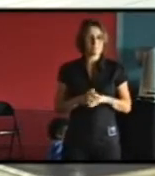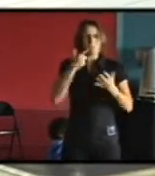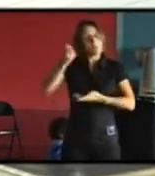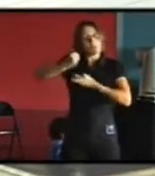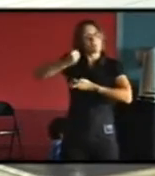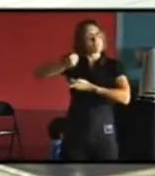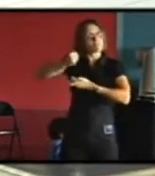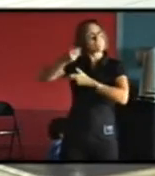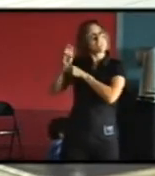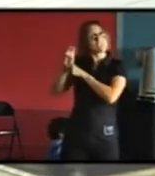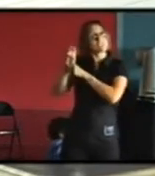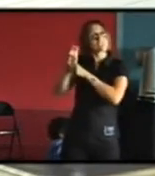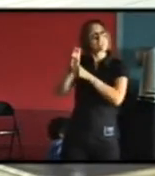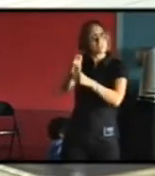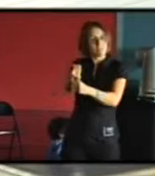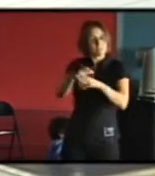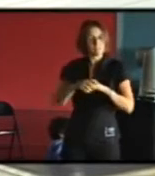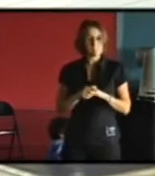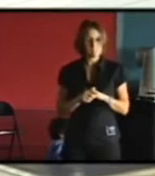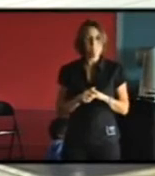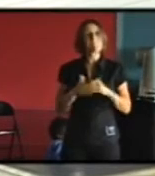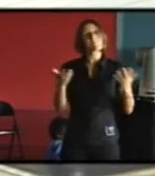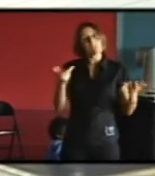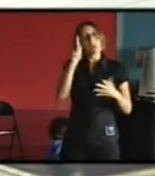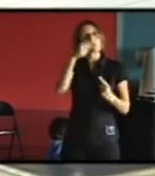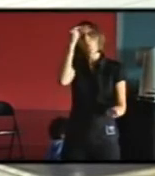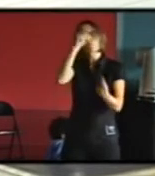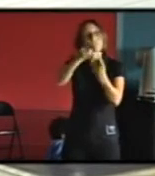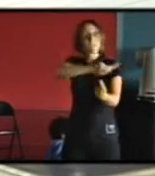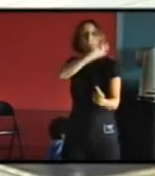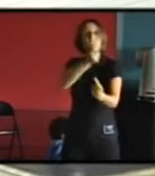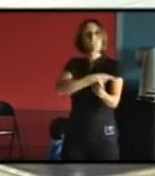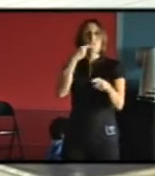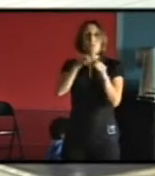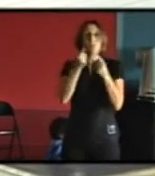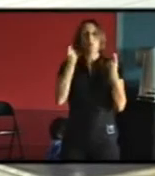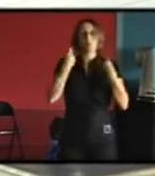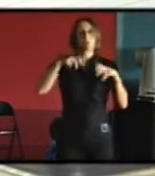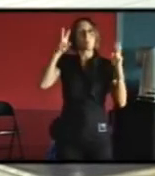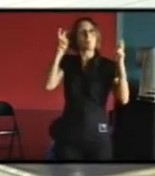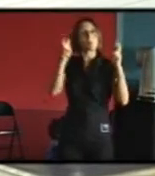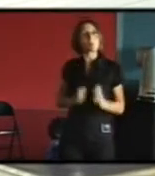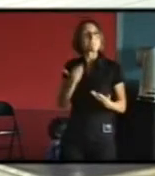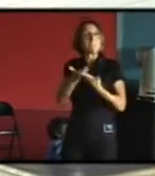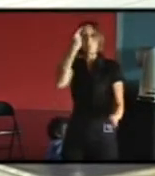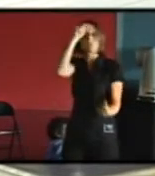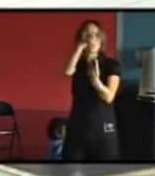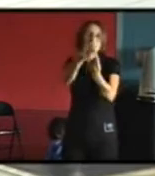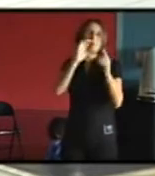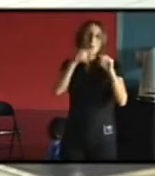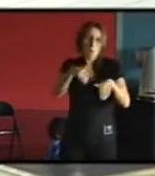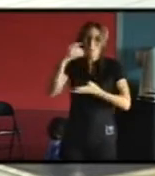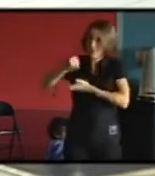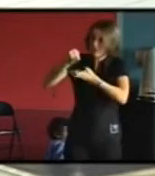même si l'enjeu énergétique et d'économie d'énergie est extrêmement important